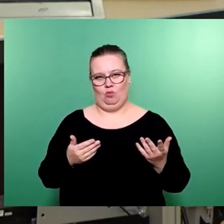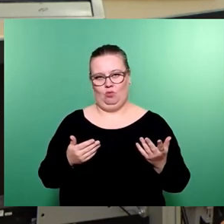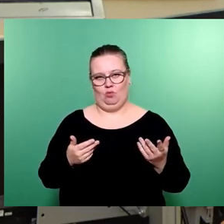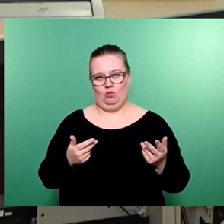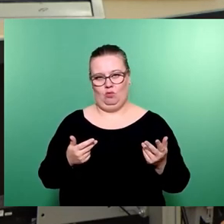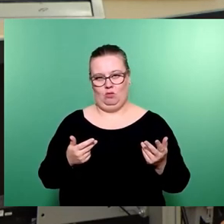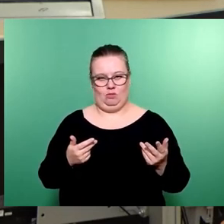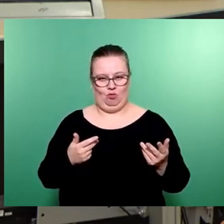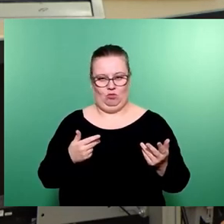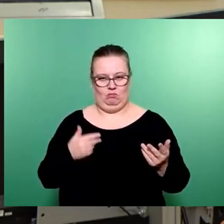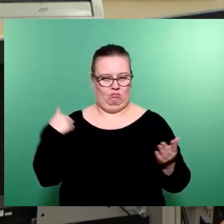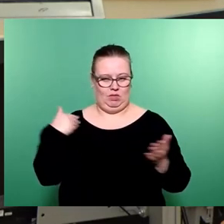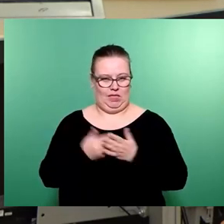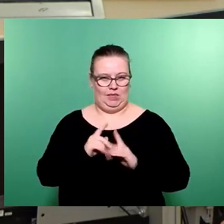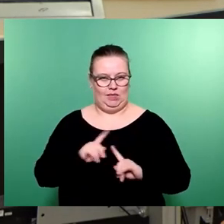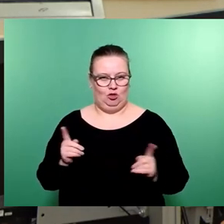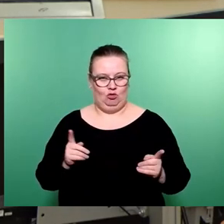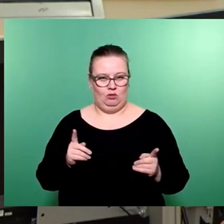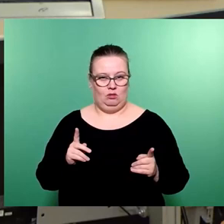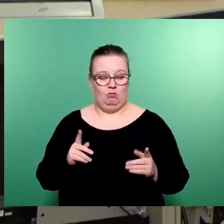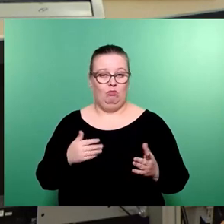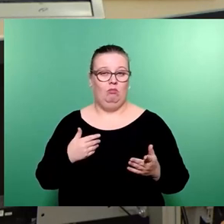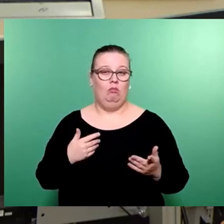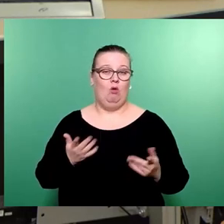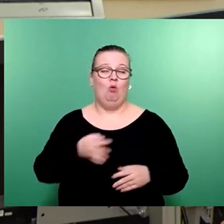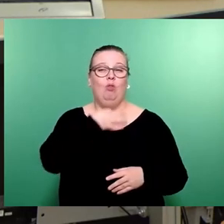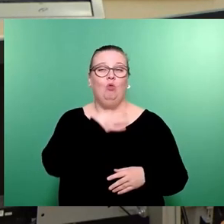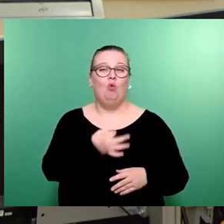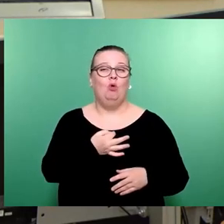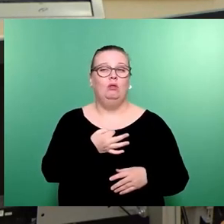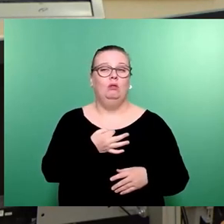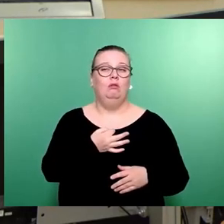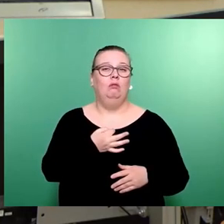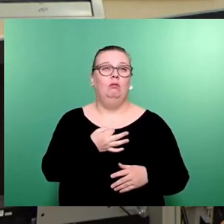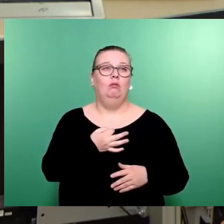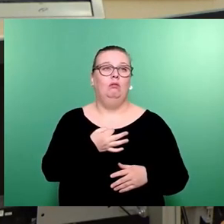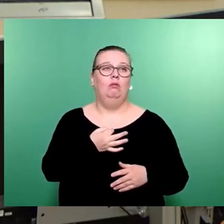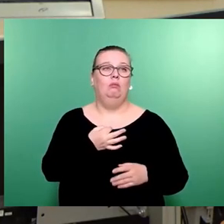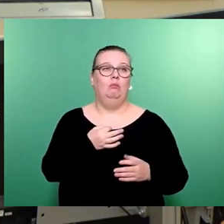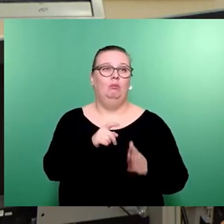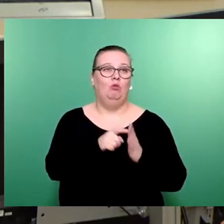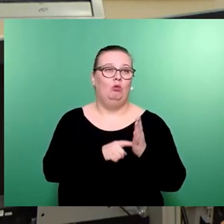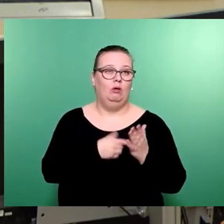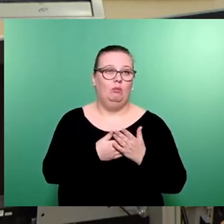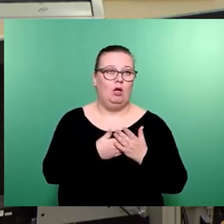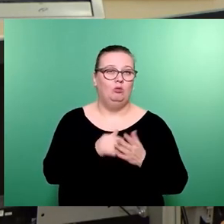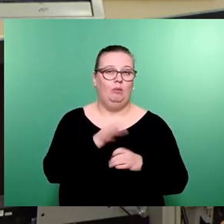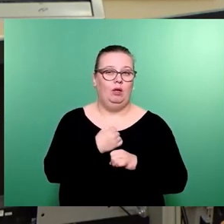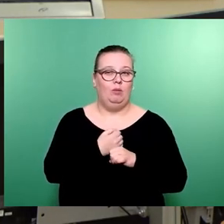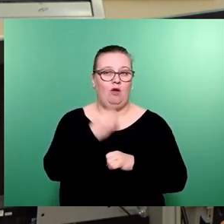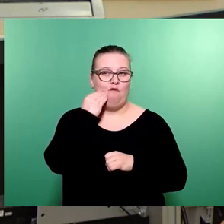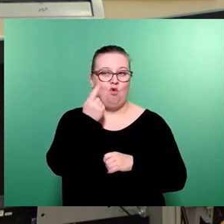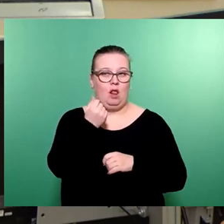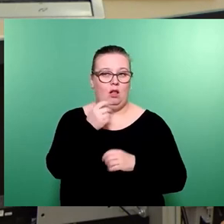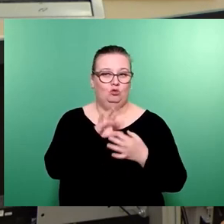vollzogen worden. Da gibt es ja auch Notwendigkeiten, wenn ich alleine an die Mitarbeiterinnen und Mitarbeiter, die für das Wohngeld zuständig